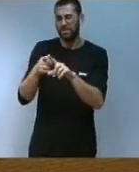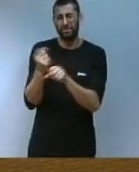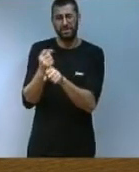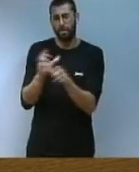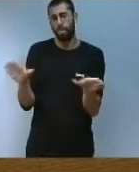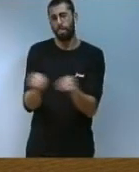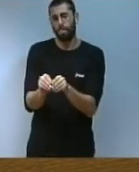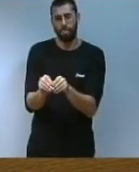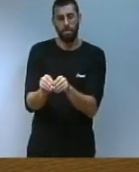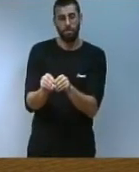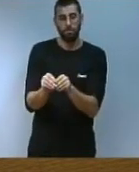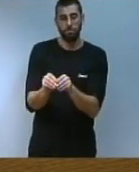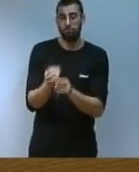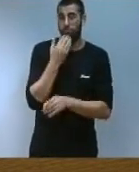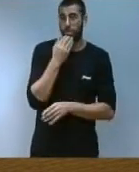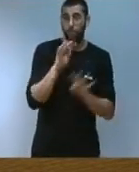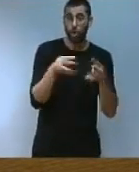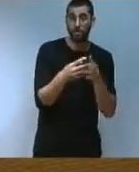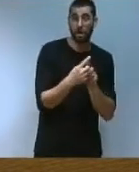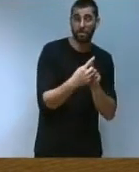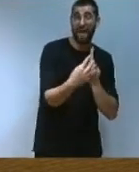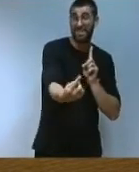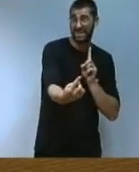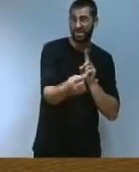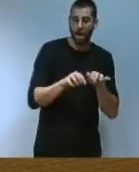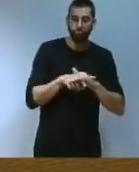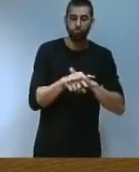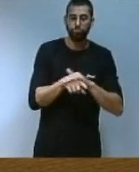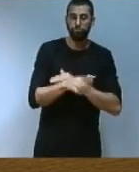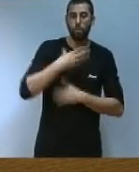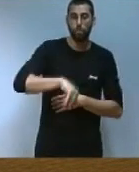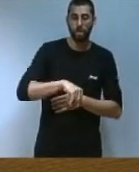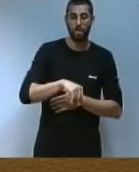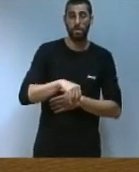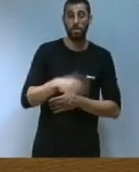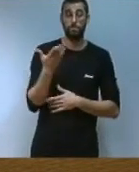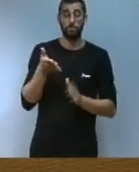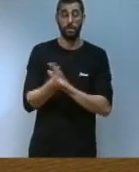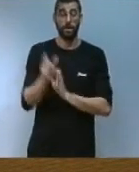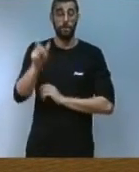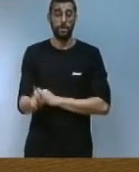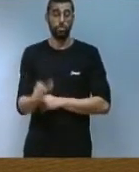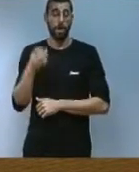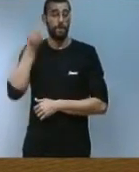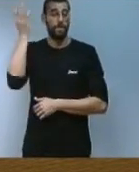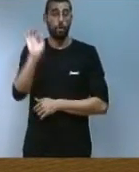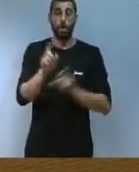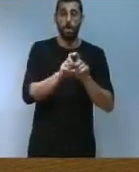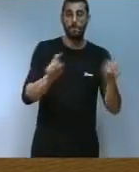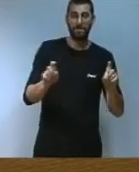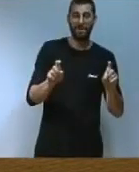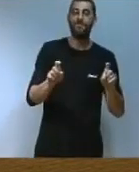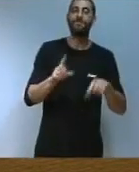procediments telemàtics allí on siga possible de forma que a les empreses i persones emprenedores es faciliten en temps i forma